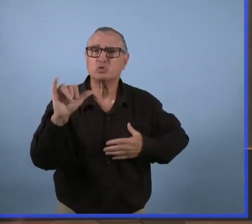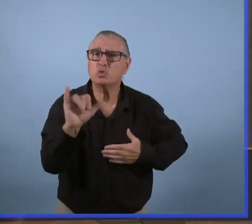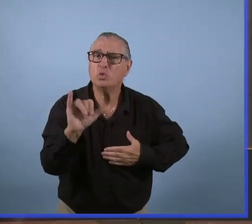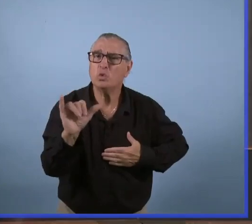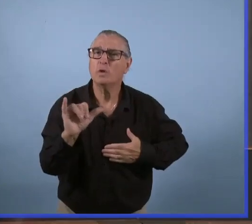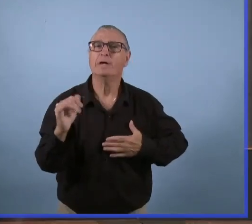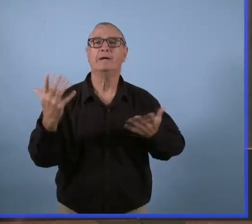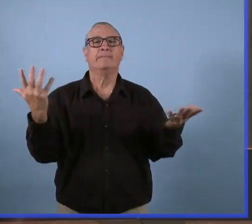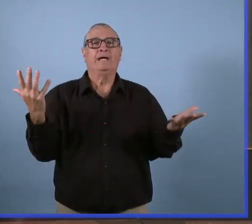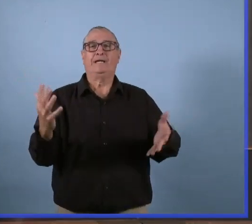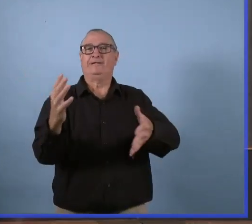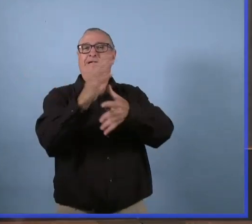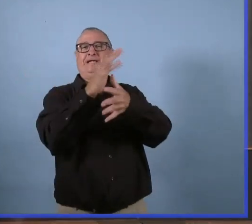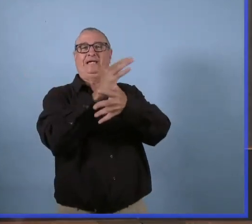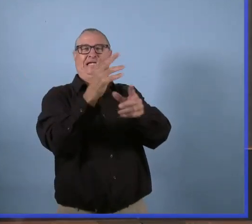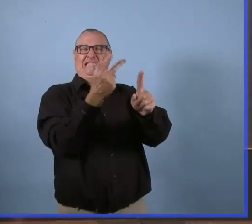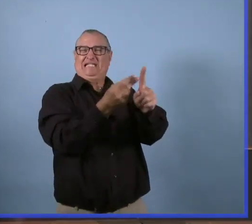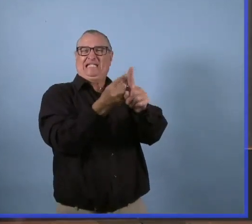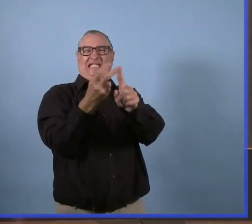Mais c'est la vaccination.